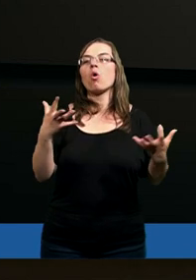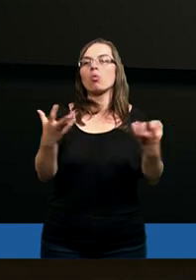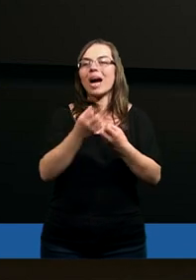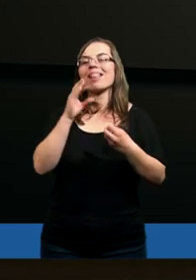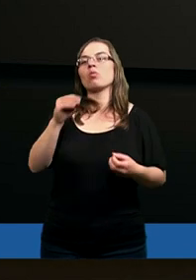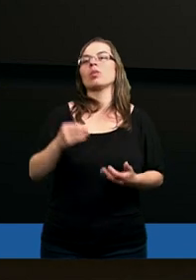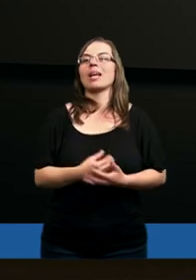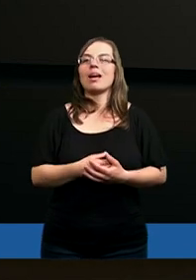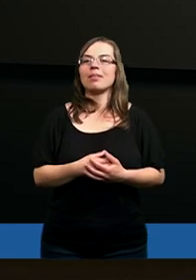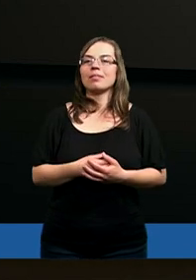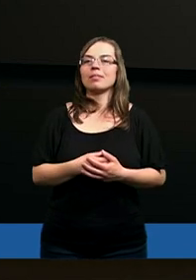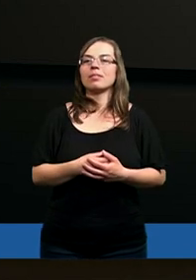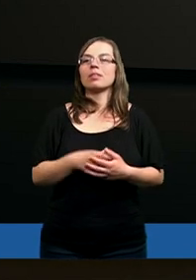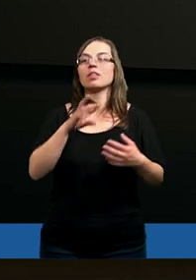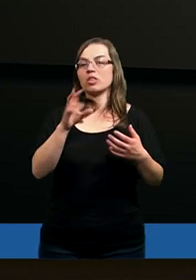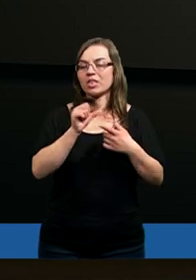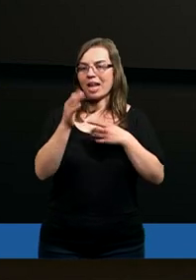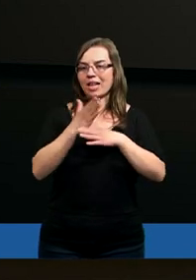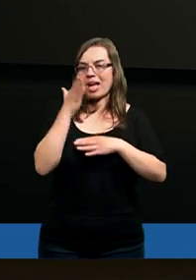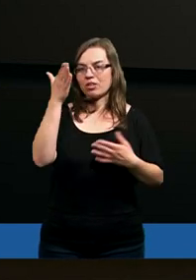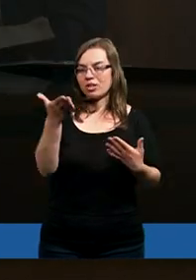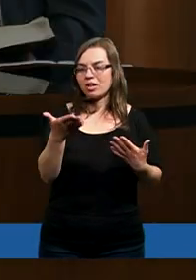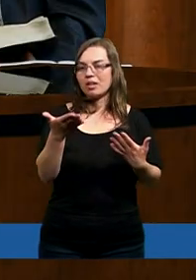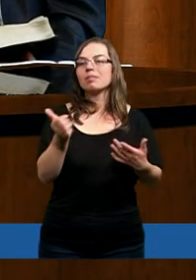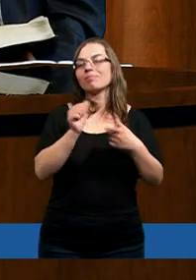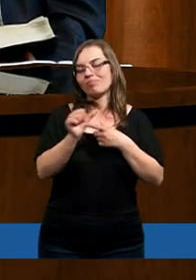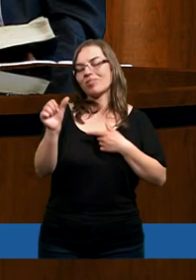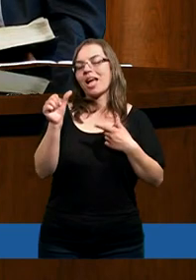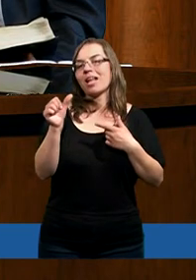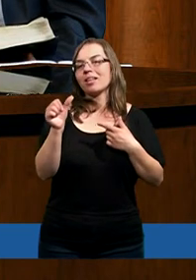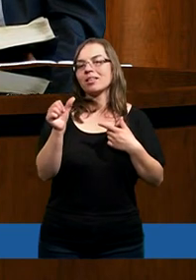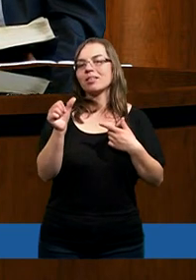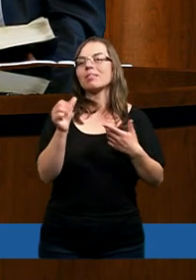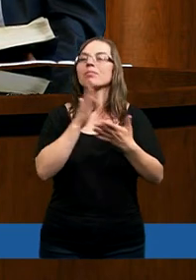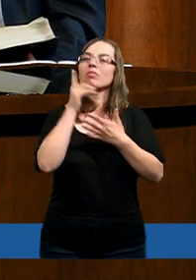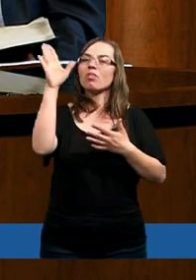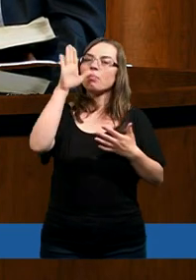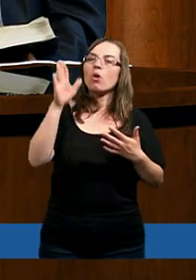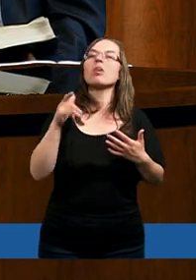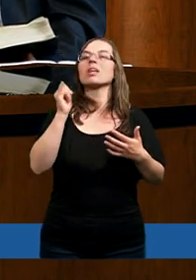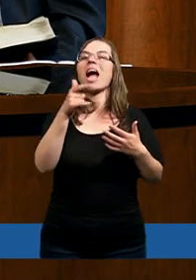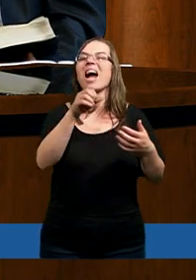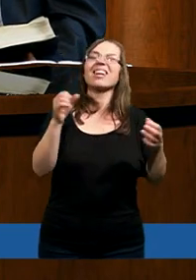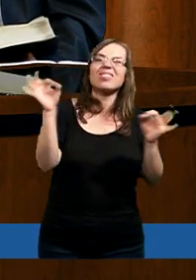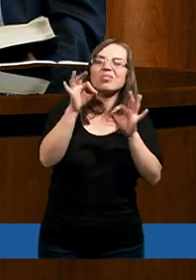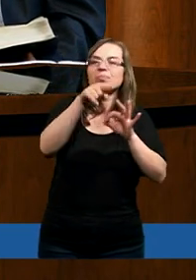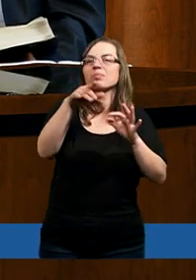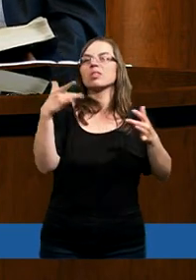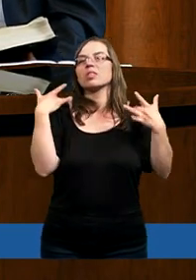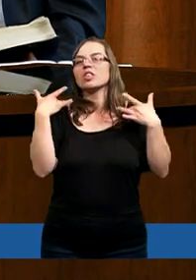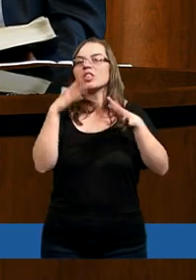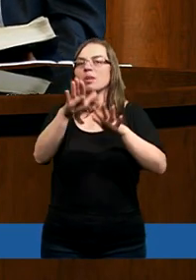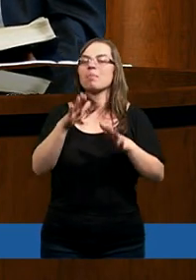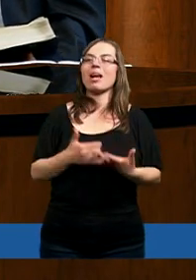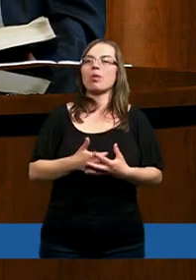Bóg go uratował. Czyli jest nadzieja? Oczywiście. Ale zobaczcie, jaki poobijany wyszedł z tej